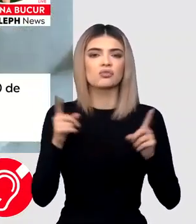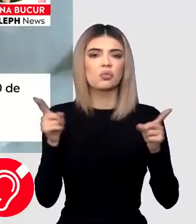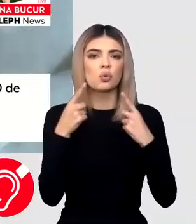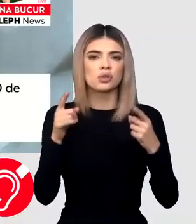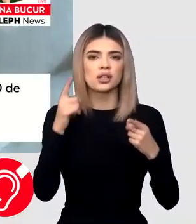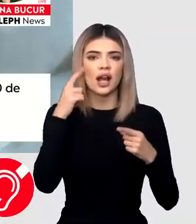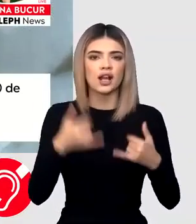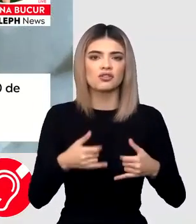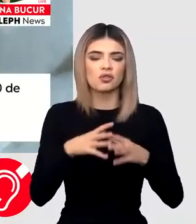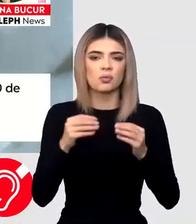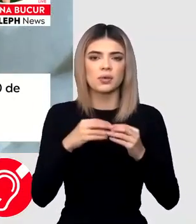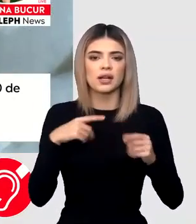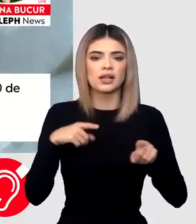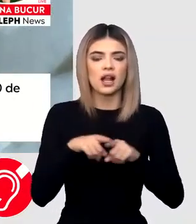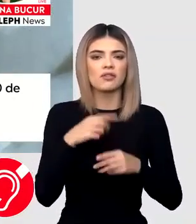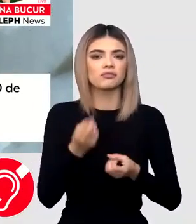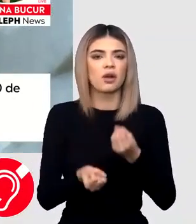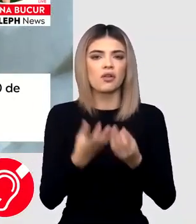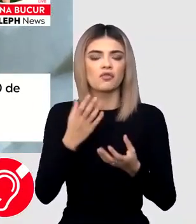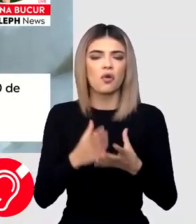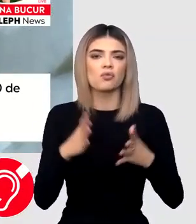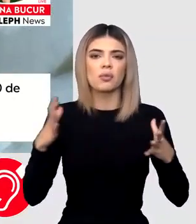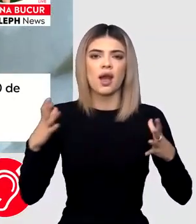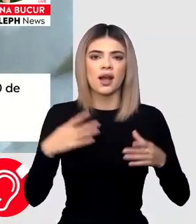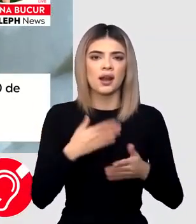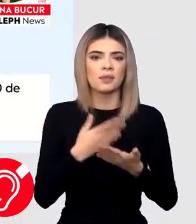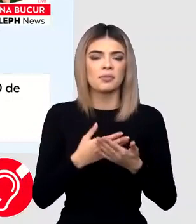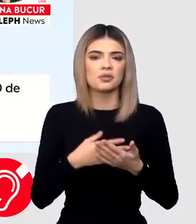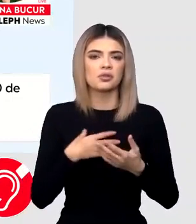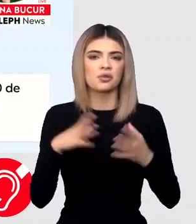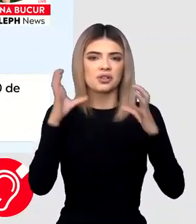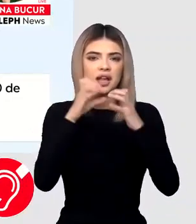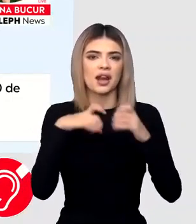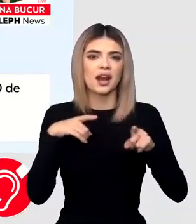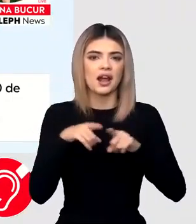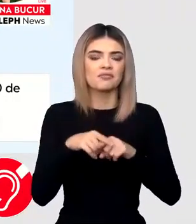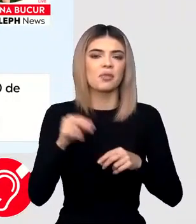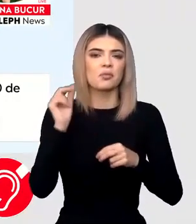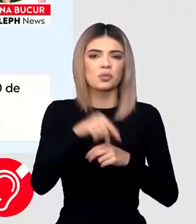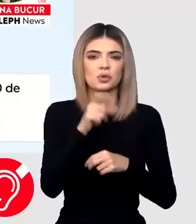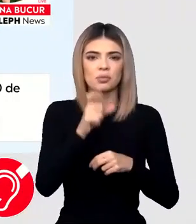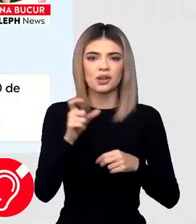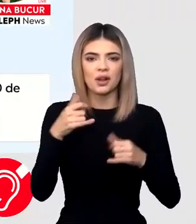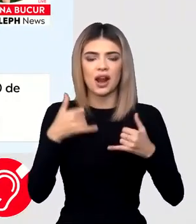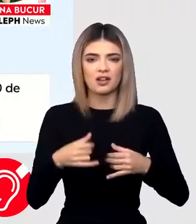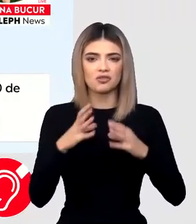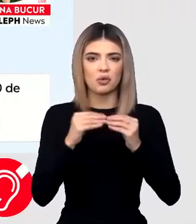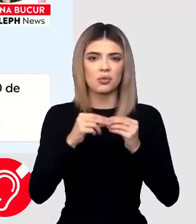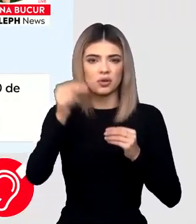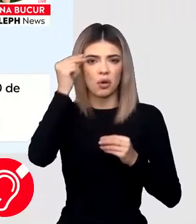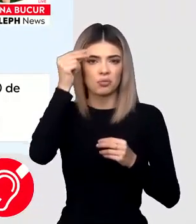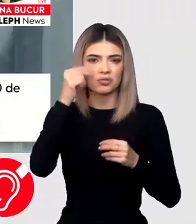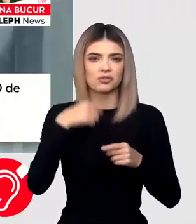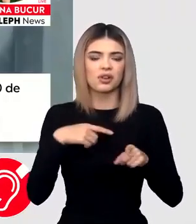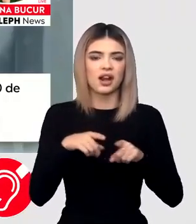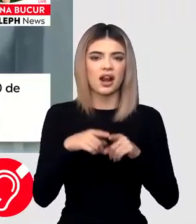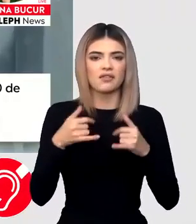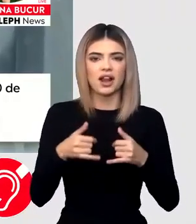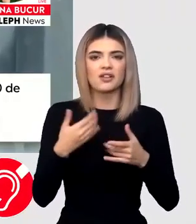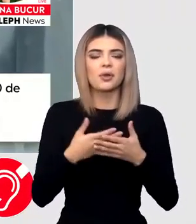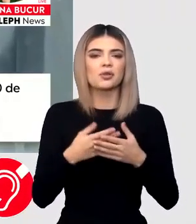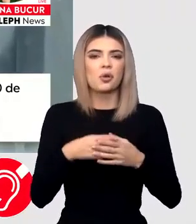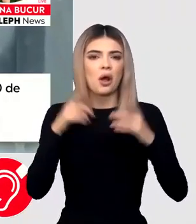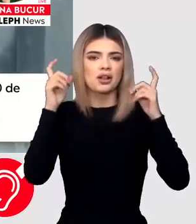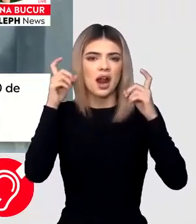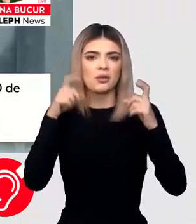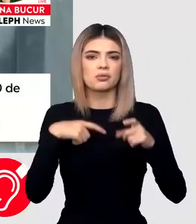un loc amenajat pentru foc de tabără, uriaș, așa ca să fie inclusi invitații în ritualul Contelui Dracula. Pe